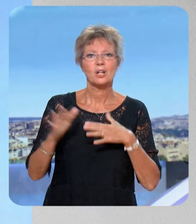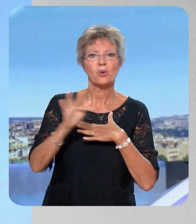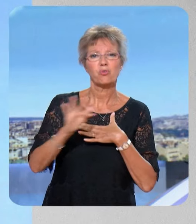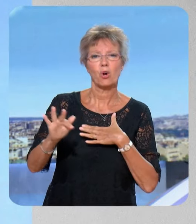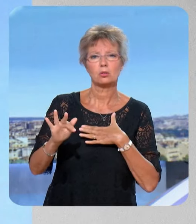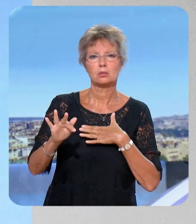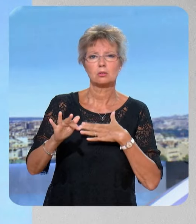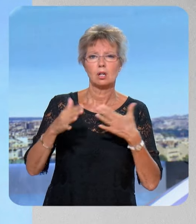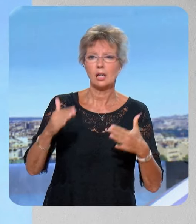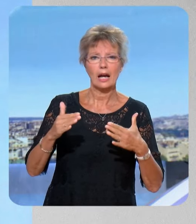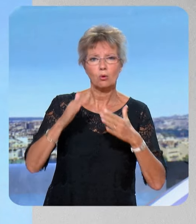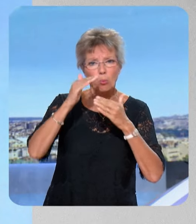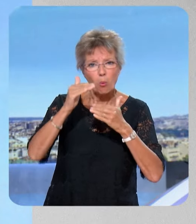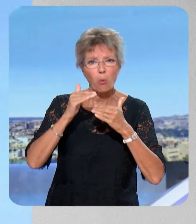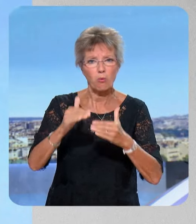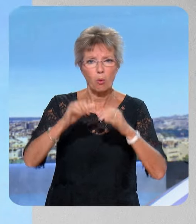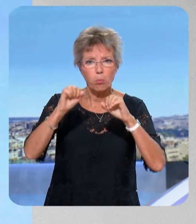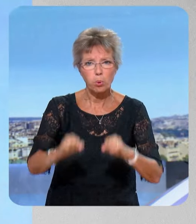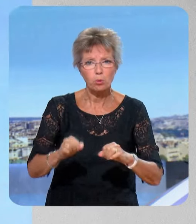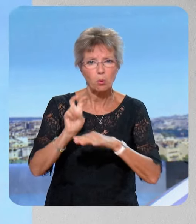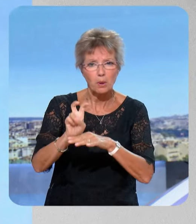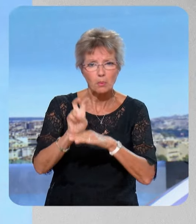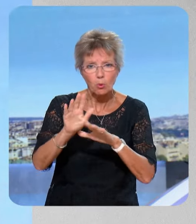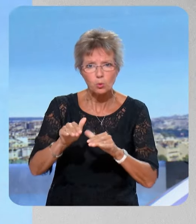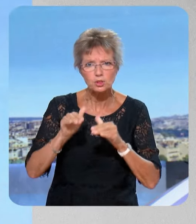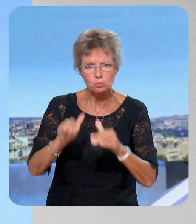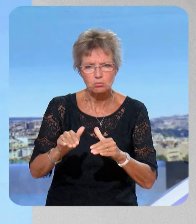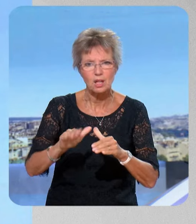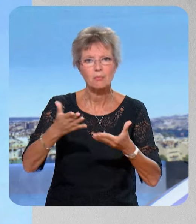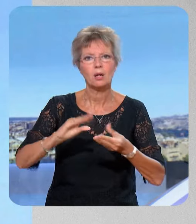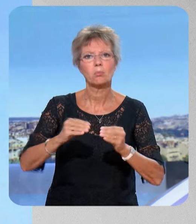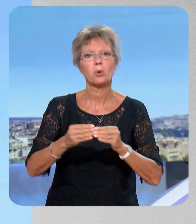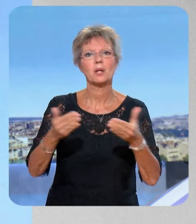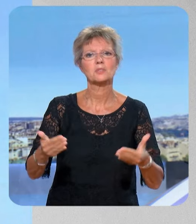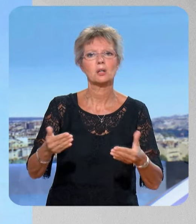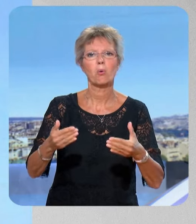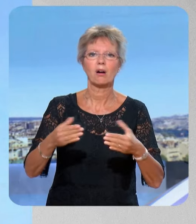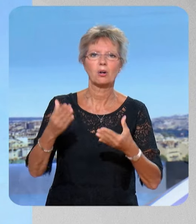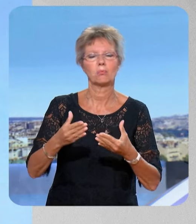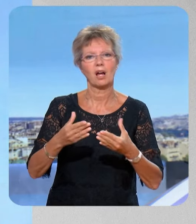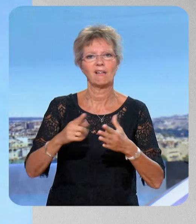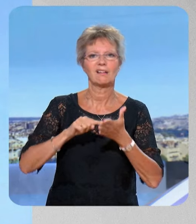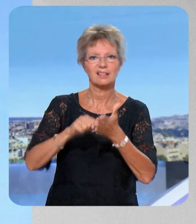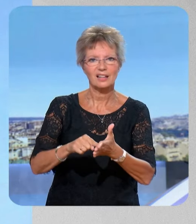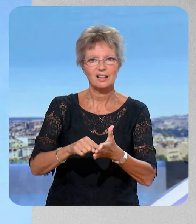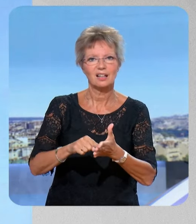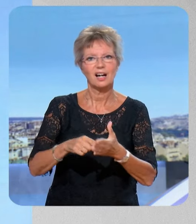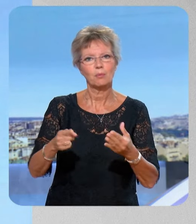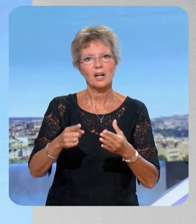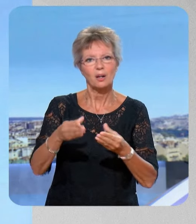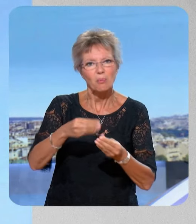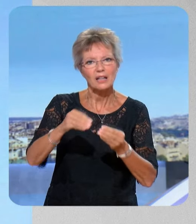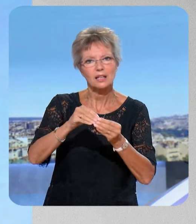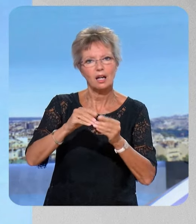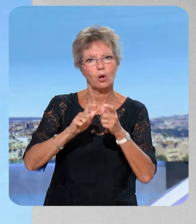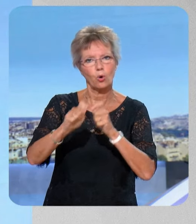est tellement sûre qu'ils continuent à prêter. Ce qui est vrai, qui est problématique, c'est la charge de la dette, c-à les intérêts que nous payons cette année, donc il ne pas les